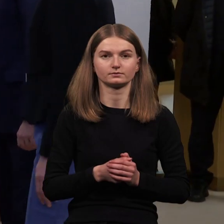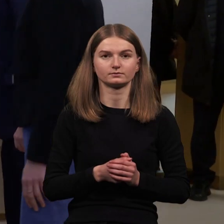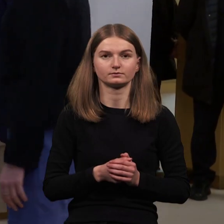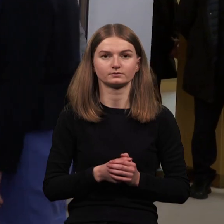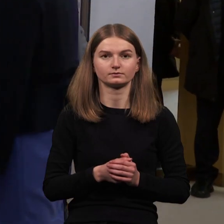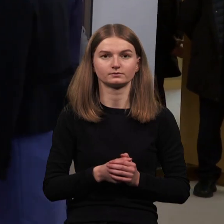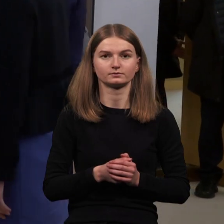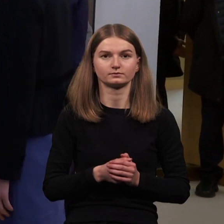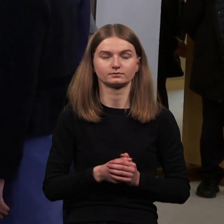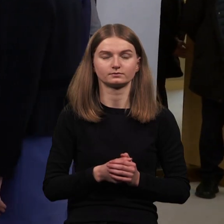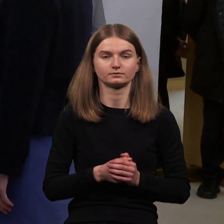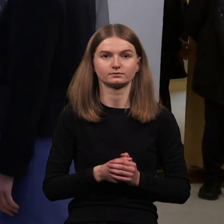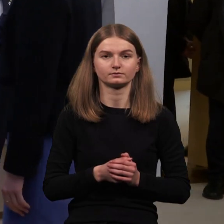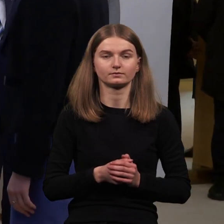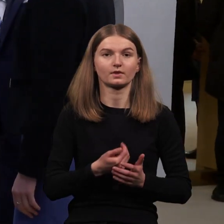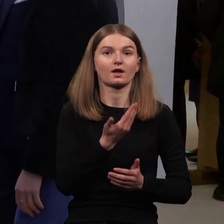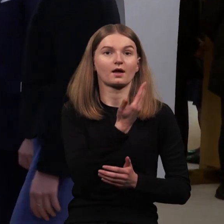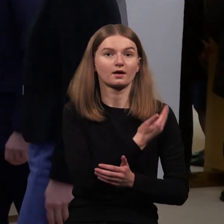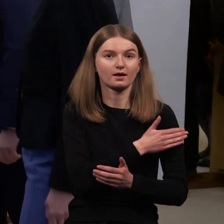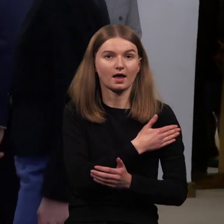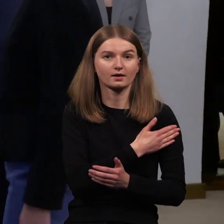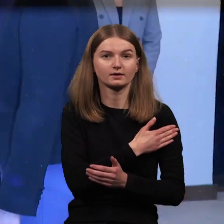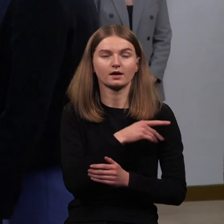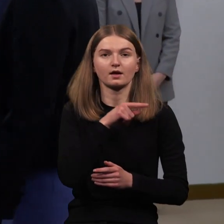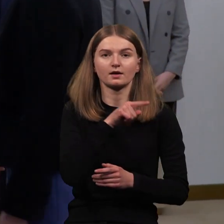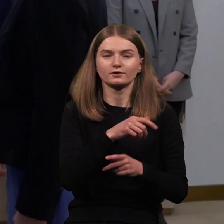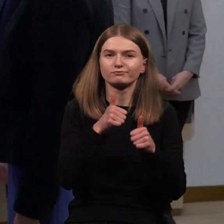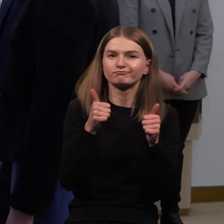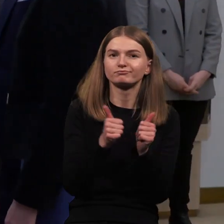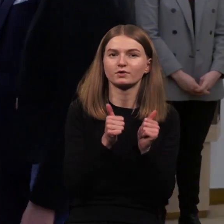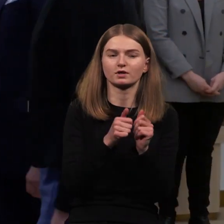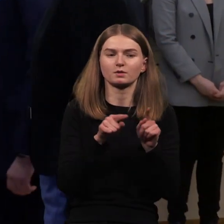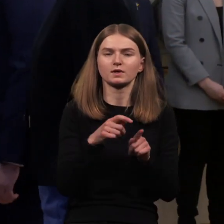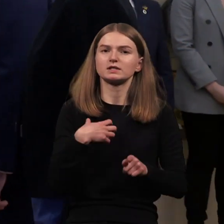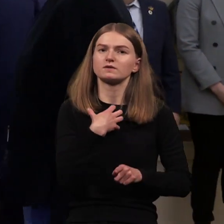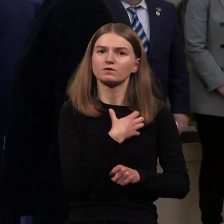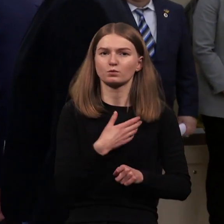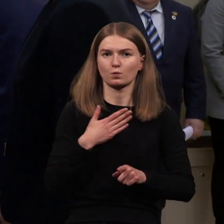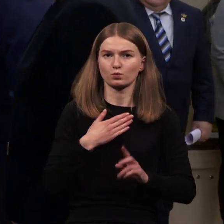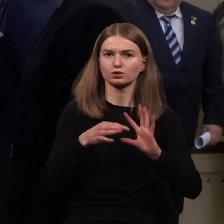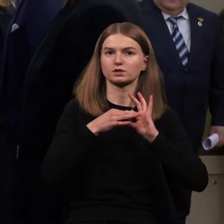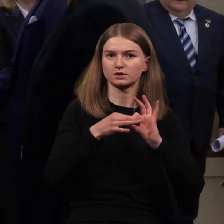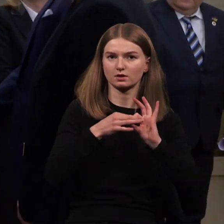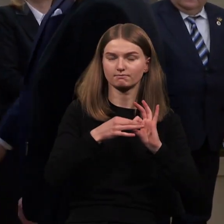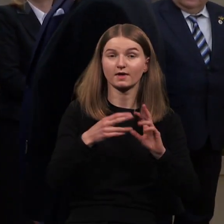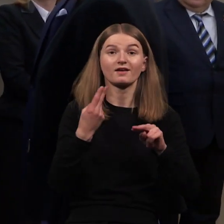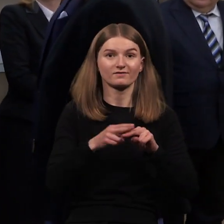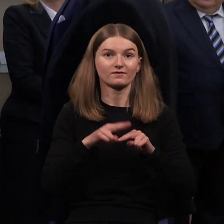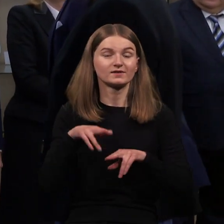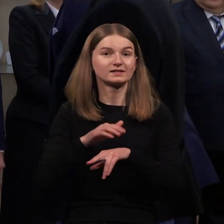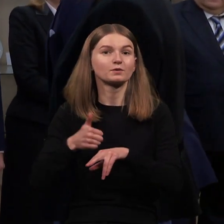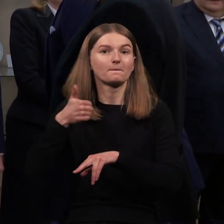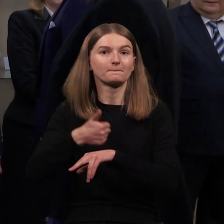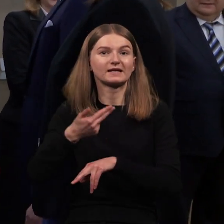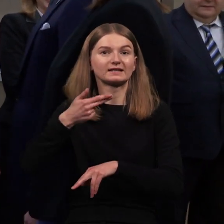Lenkija yra artimiausia ir viena svarbiausių mūsų sąjungininkių. Todėl pasakseimo pirmininkės